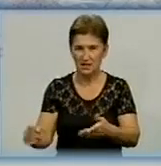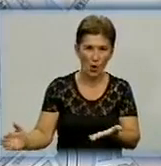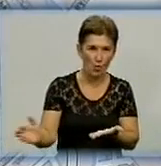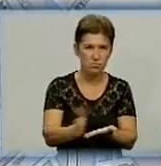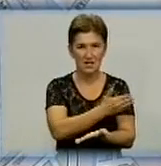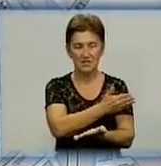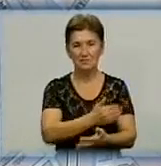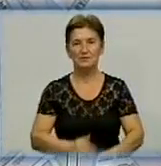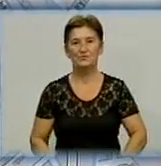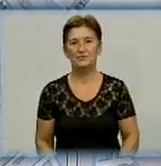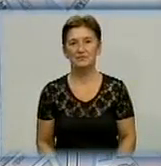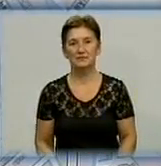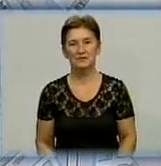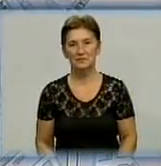невозможно ввести.